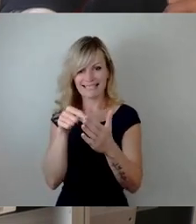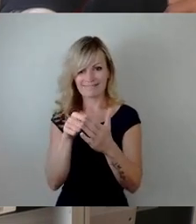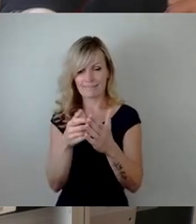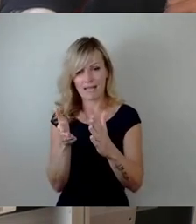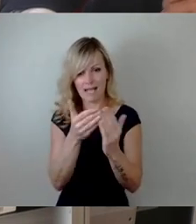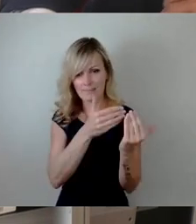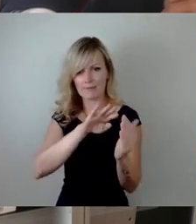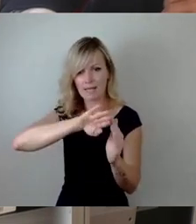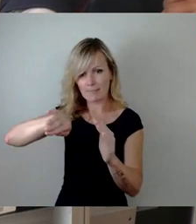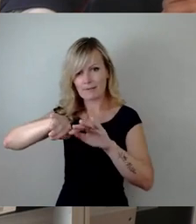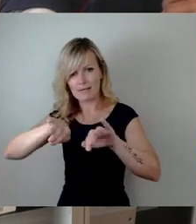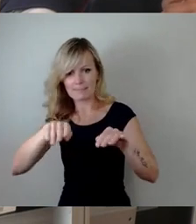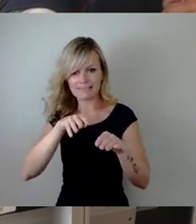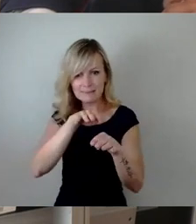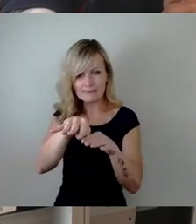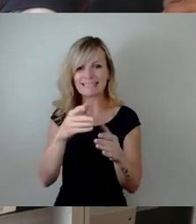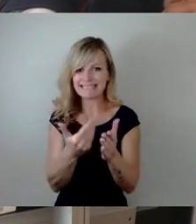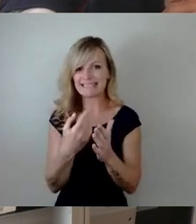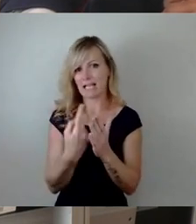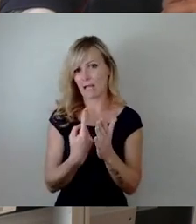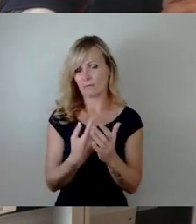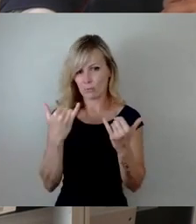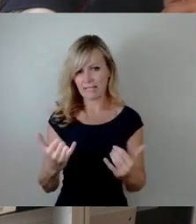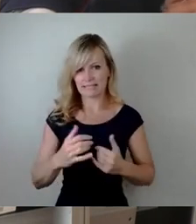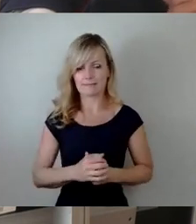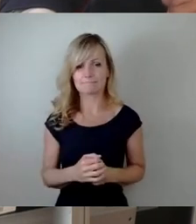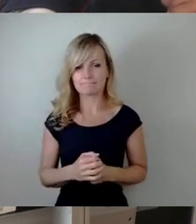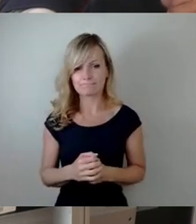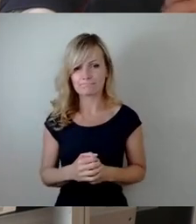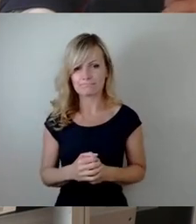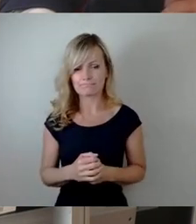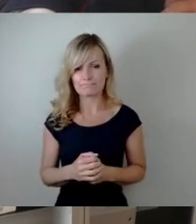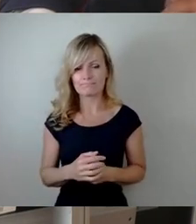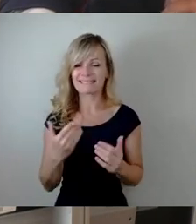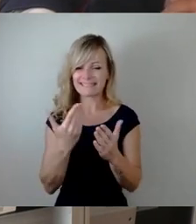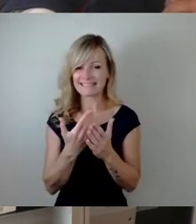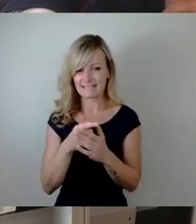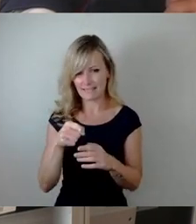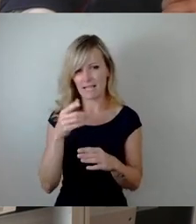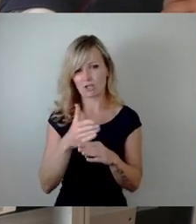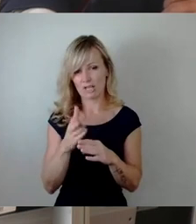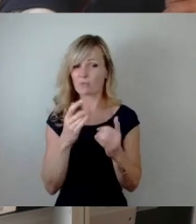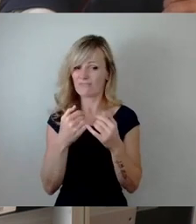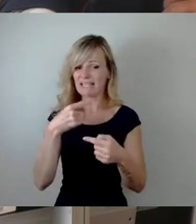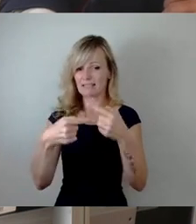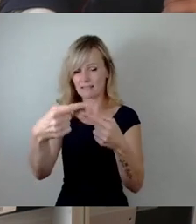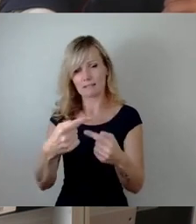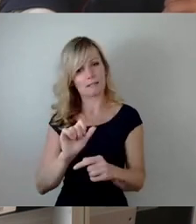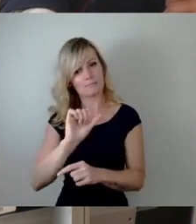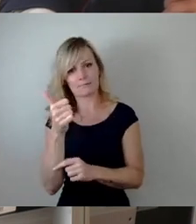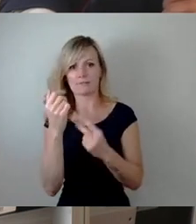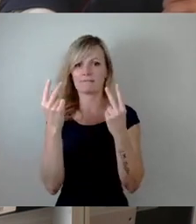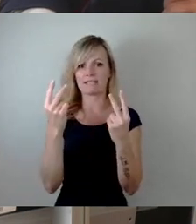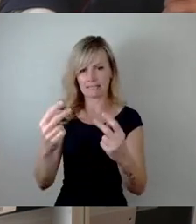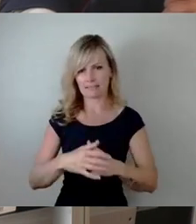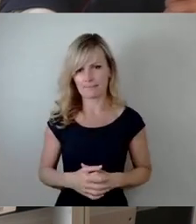uns jetzt zu stellen haben. In diesem Sinne haben alle diese Entscheidungen oberste Priorität. Herr Herold wird es